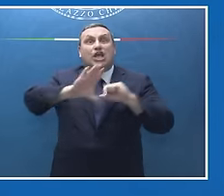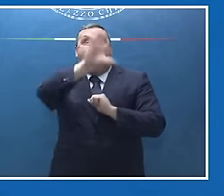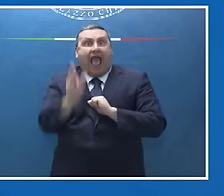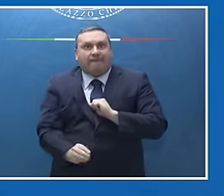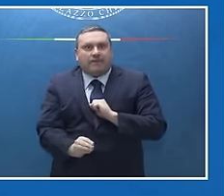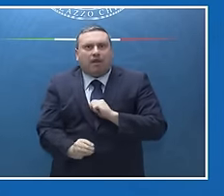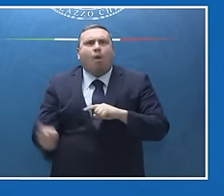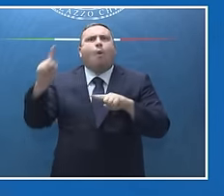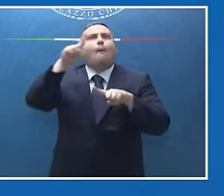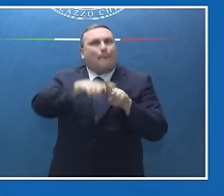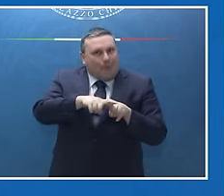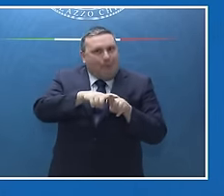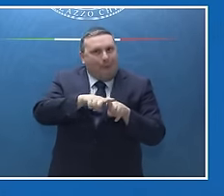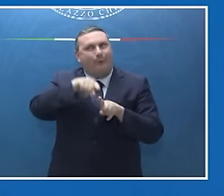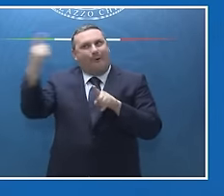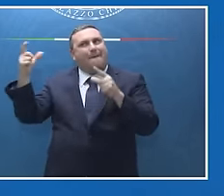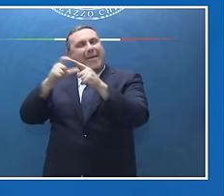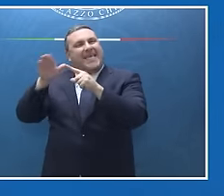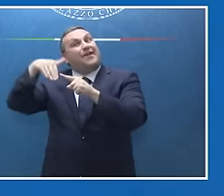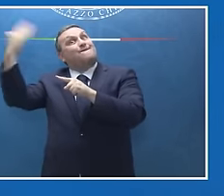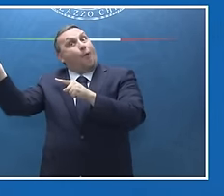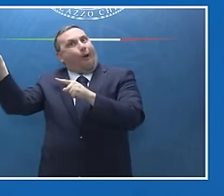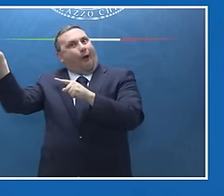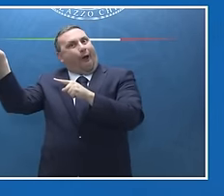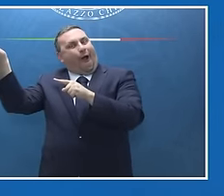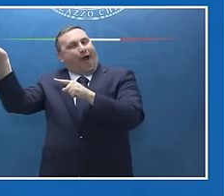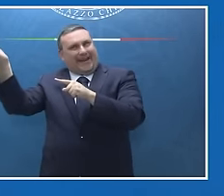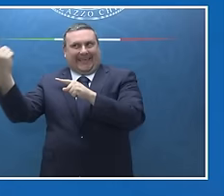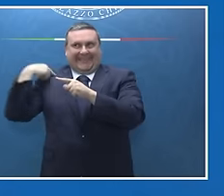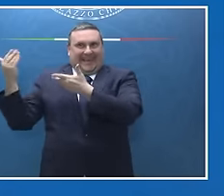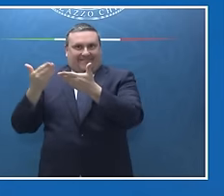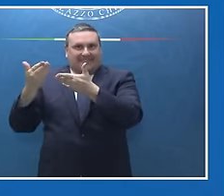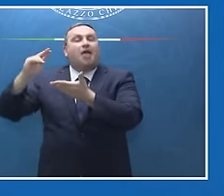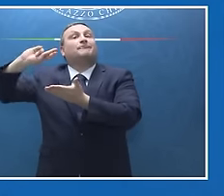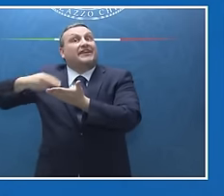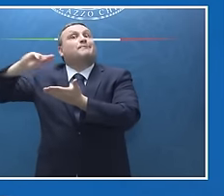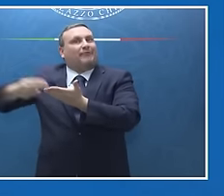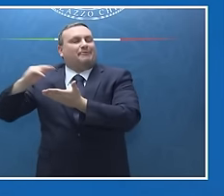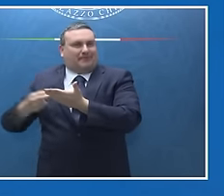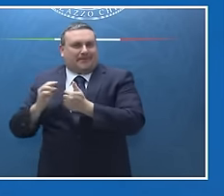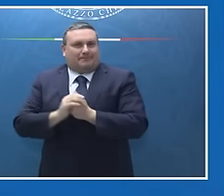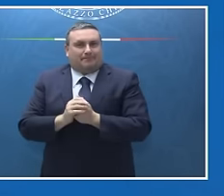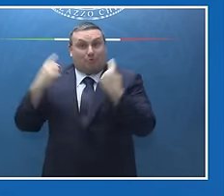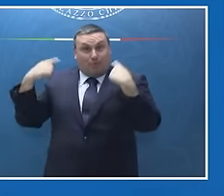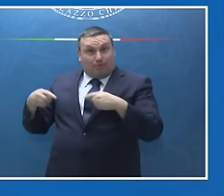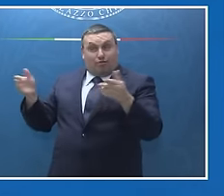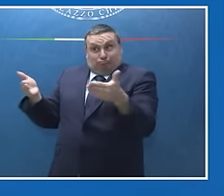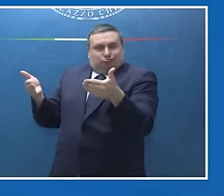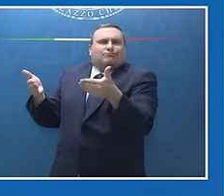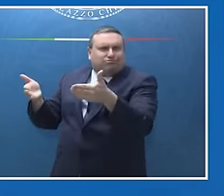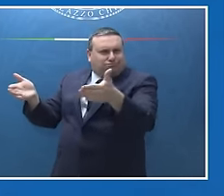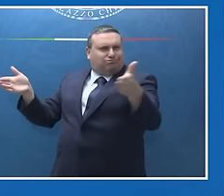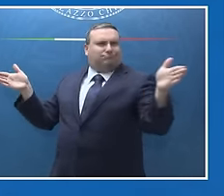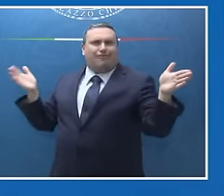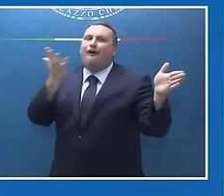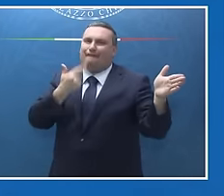che erano parte dell'outreach invitato ieri. Intendiamo chiaramente estenderla, estenderla in maniera